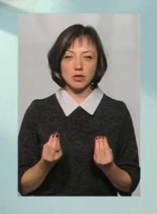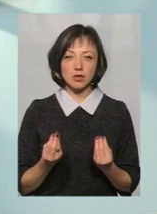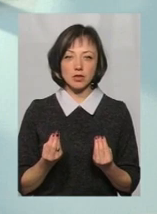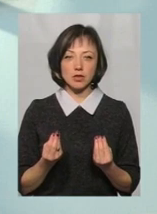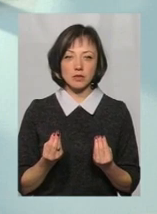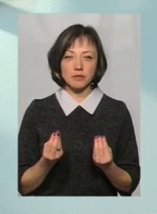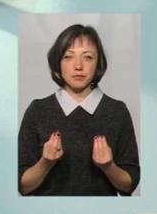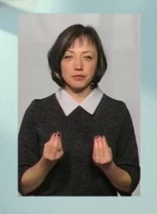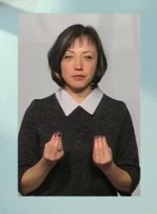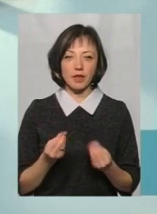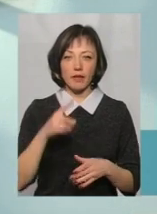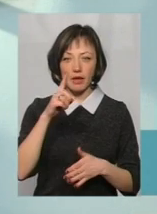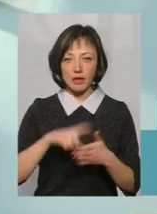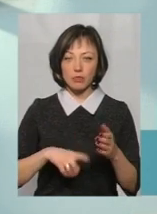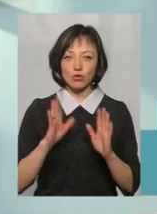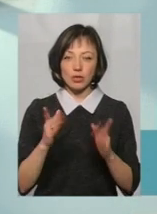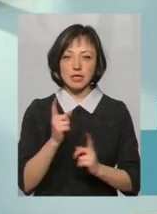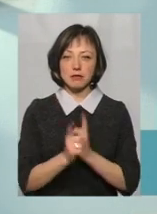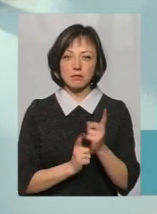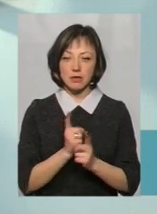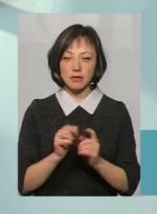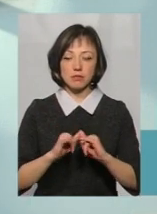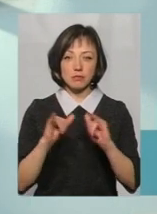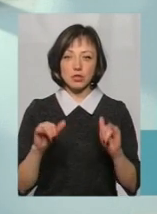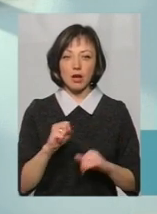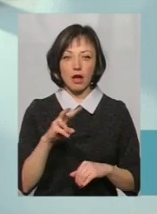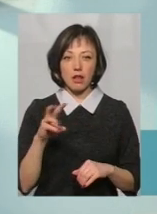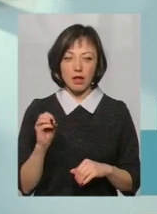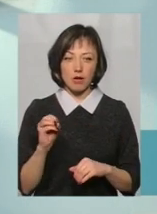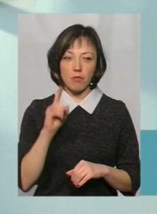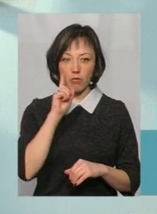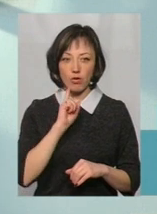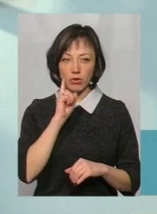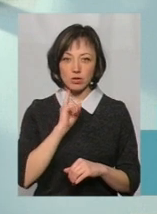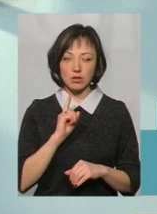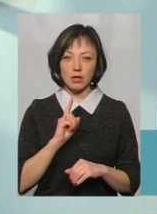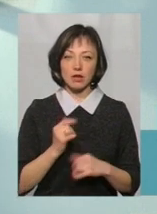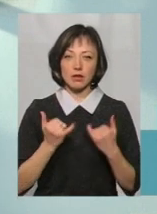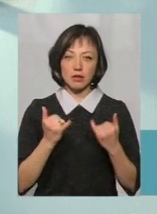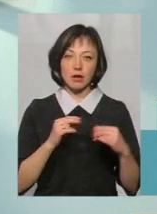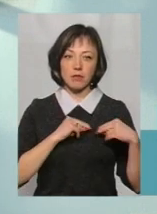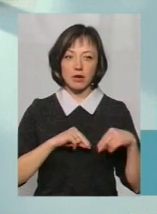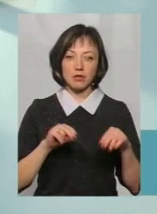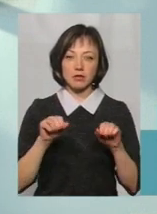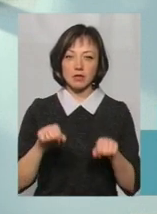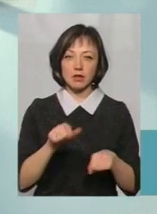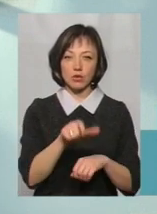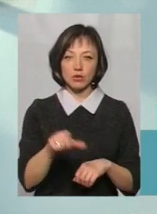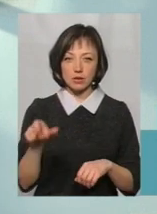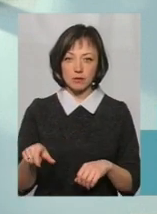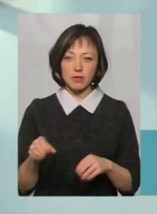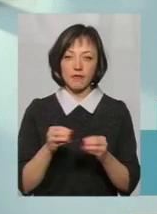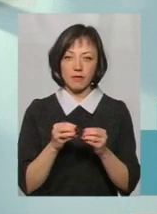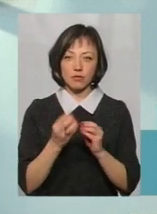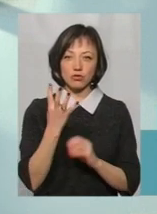дуже надіємося, що він зміниться в сторону збільшення. Але поки що для працездатних осіб він складає, так як і з